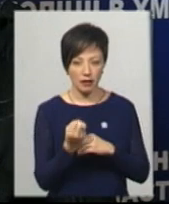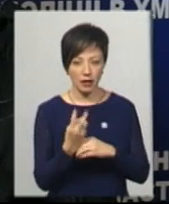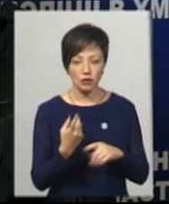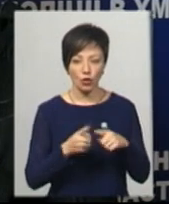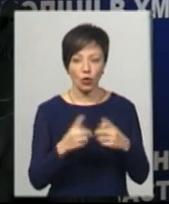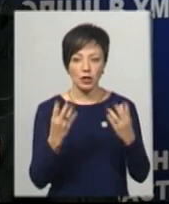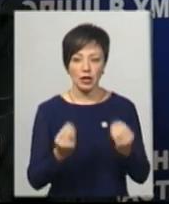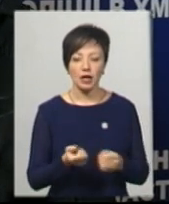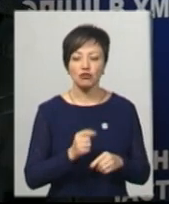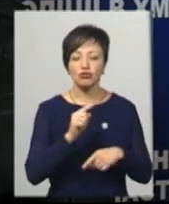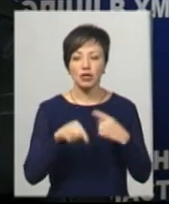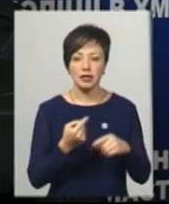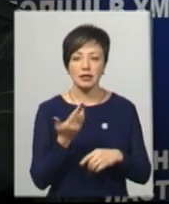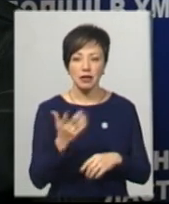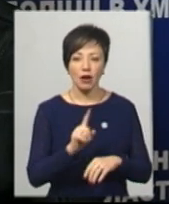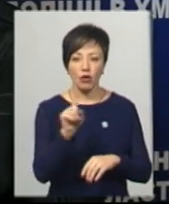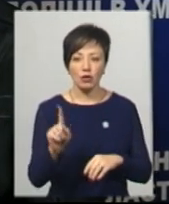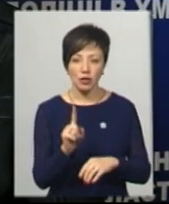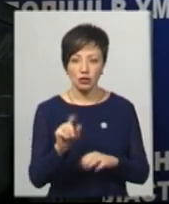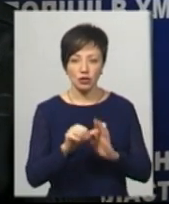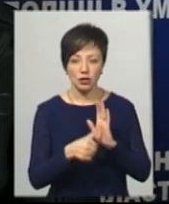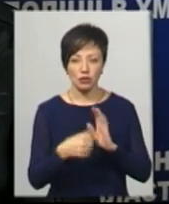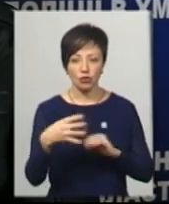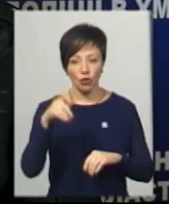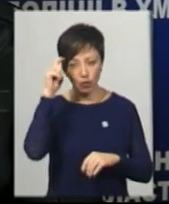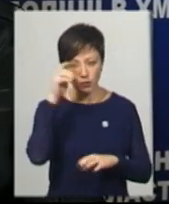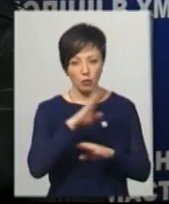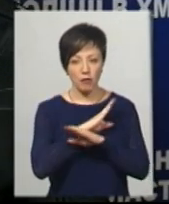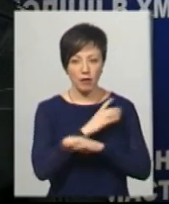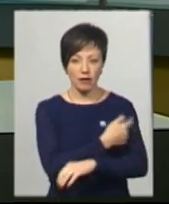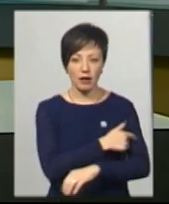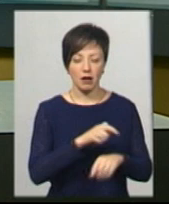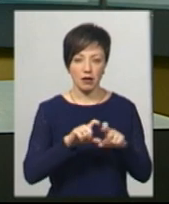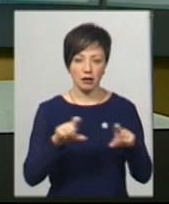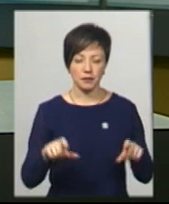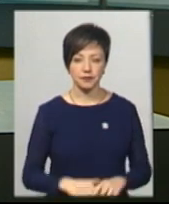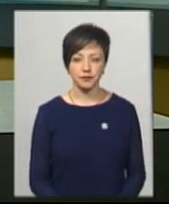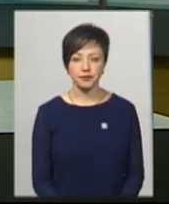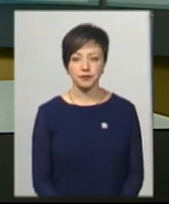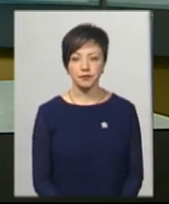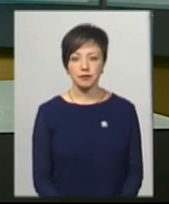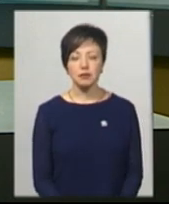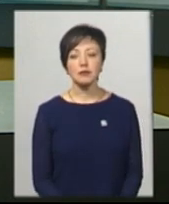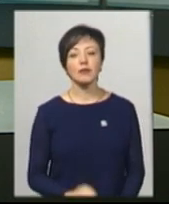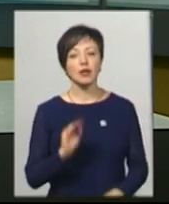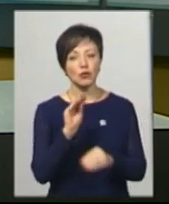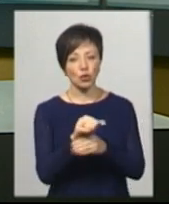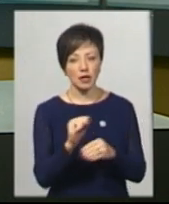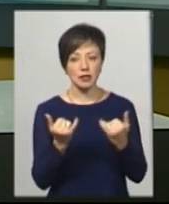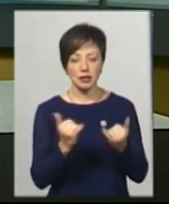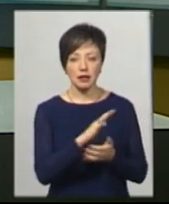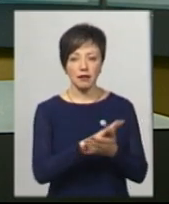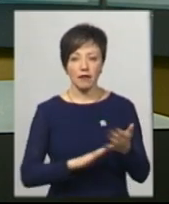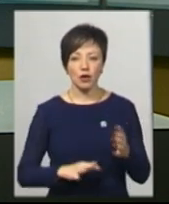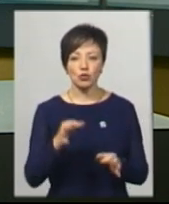дня за кілька годин потому близько 16.40 хлопчик помер у лікарні. Інна Глега додає, наразі